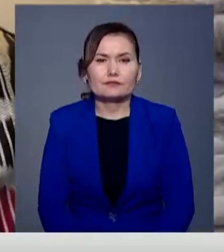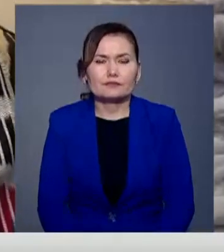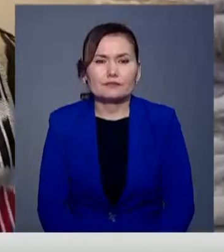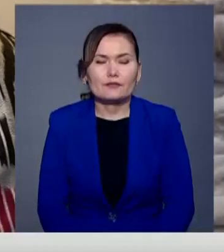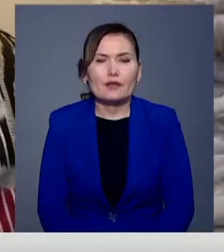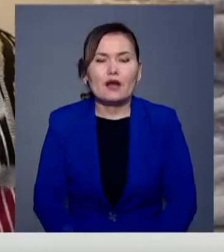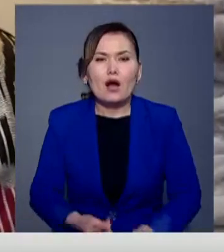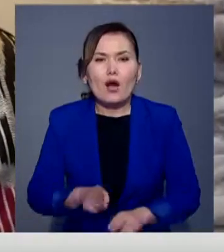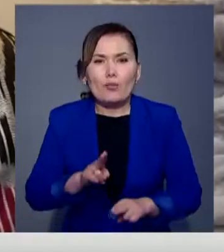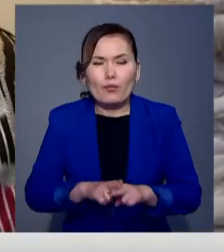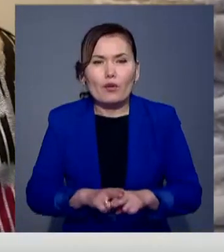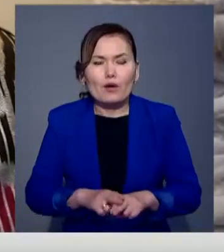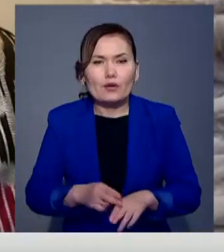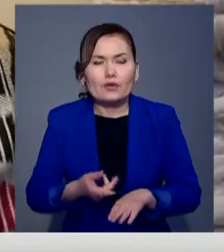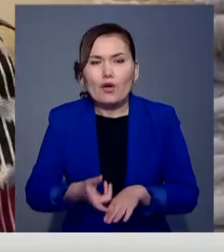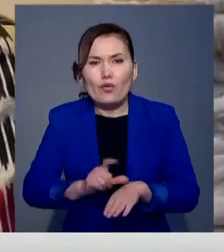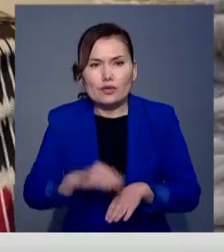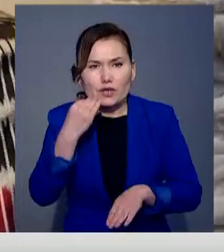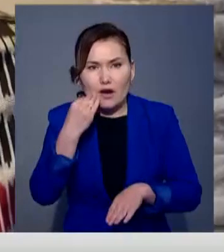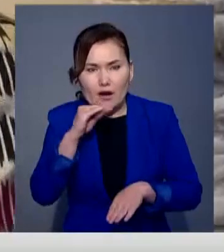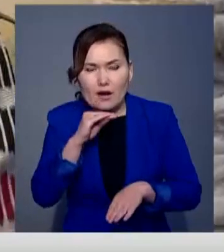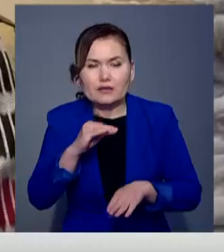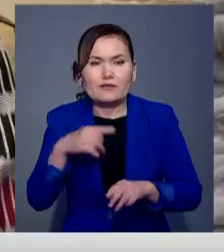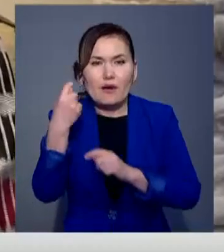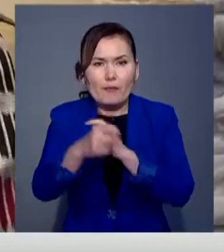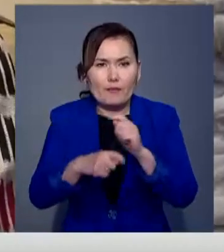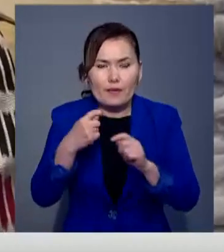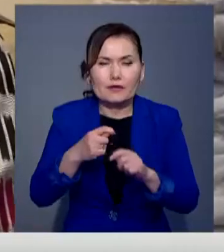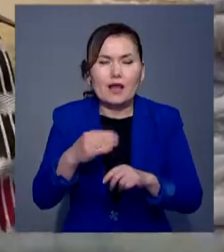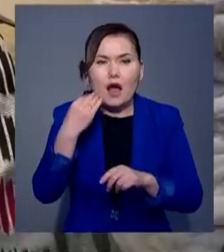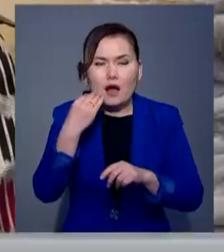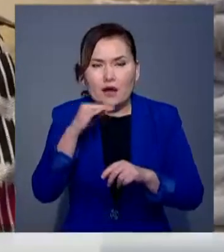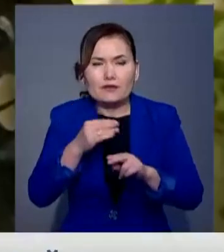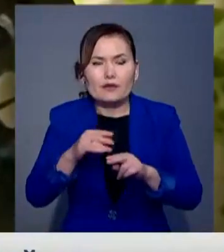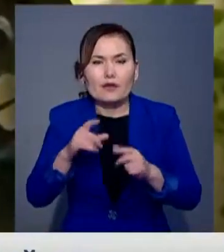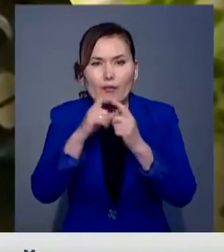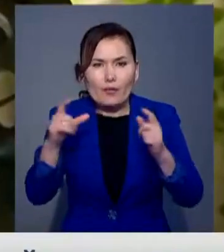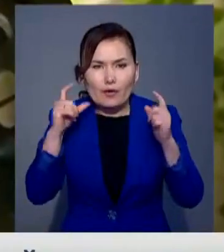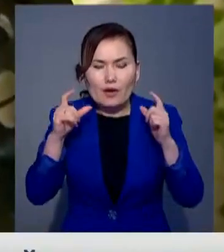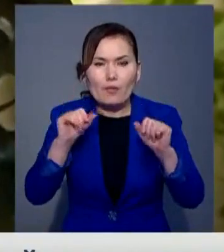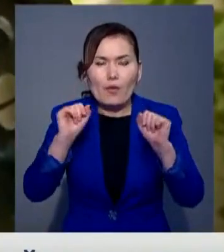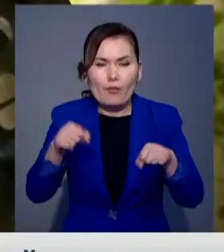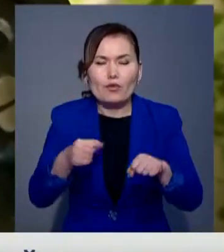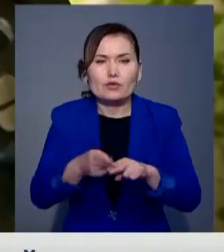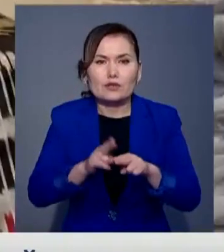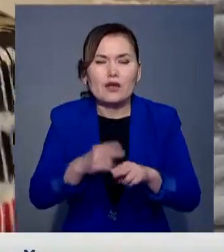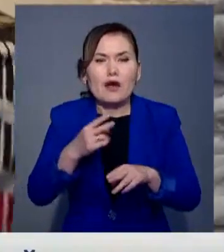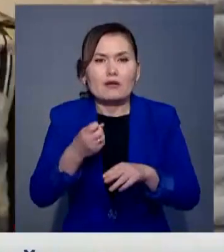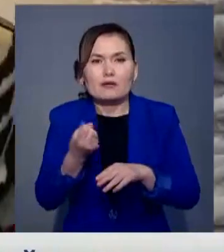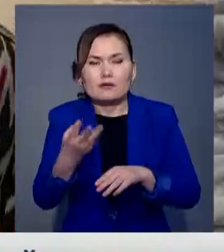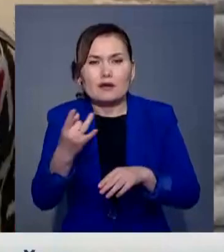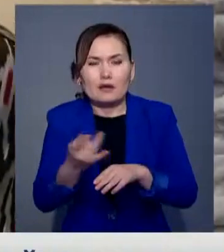Бұл синтетикалық бетпердейлерден әлде ғайда жақсы. Әрі бірнешірет пайдалануға болады. Екі саат сайын жуып таға бересіз.